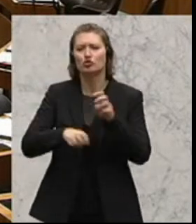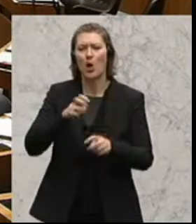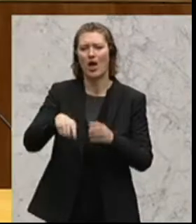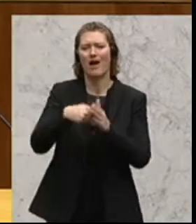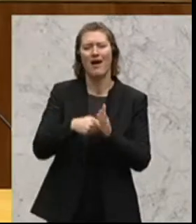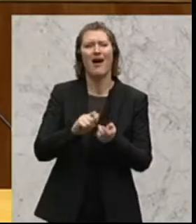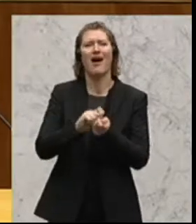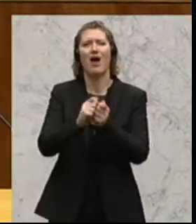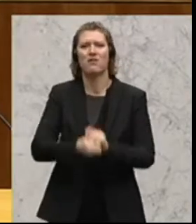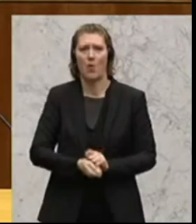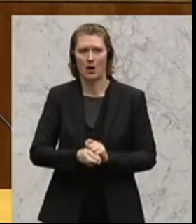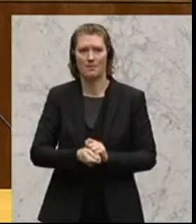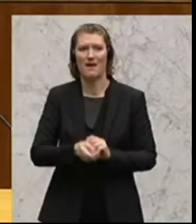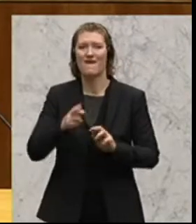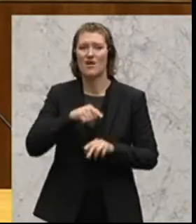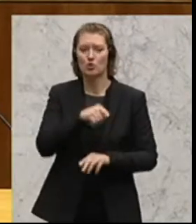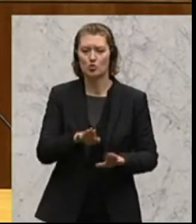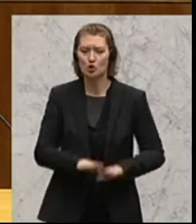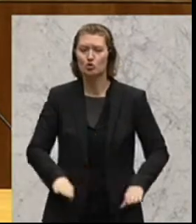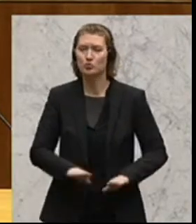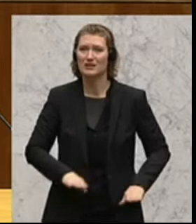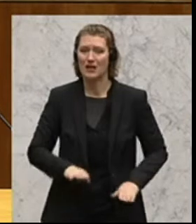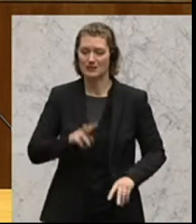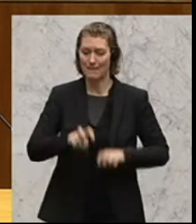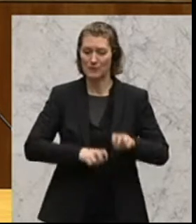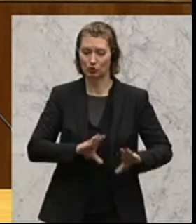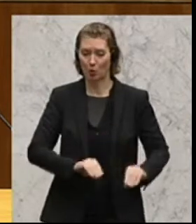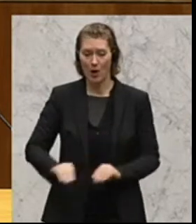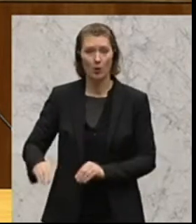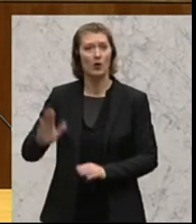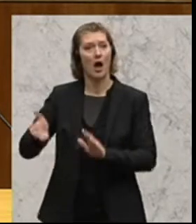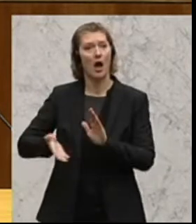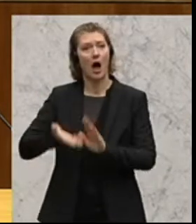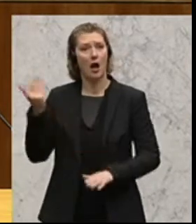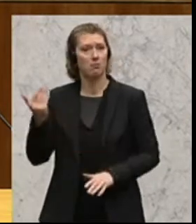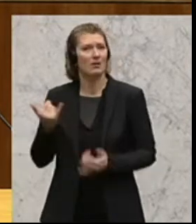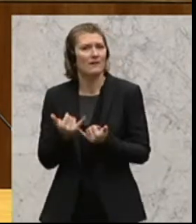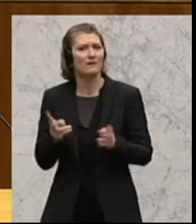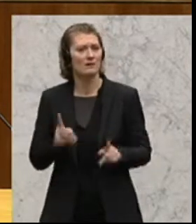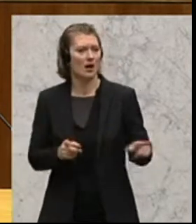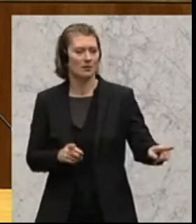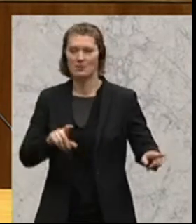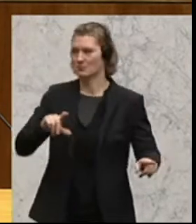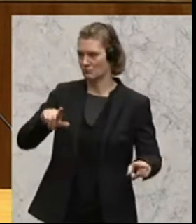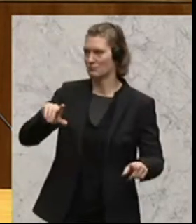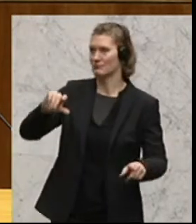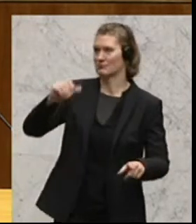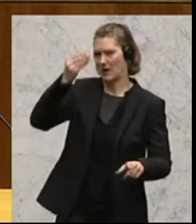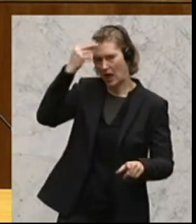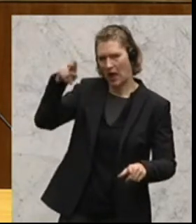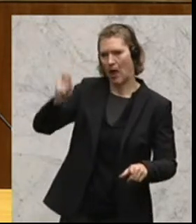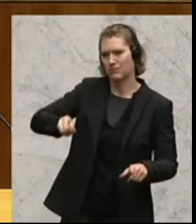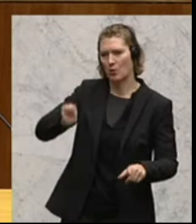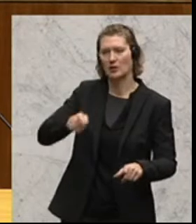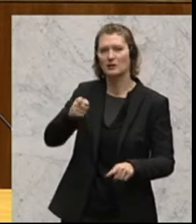Substanzbesteuerung ablehnen? Herr Bundesminister. Herr Abgeordneter, zu der ersten Anmerkung